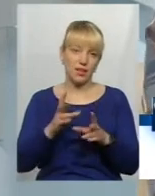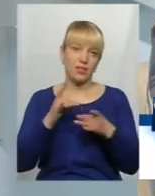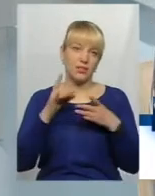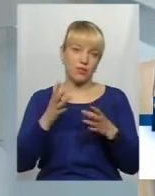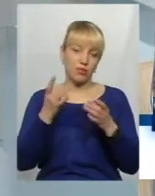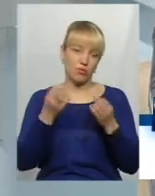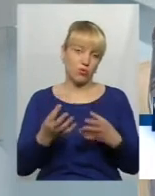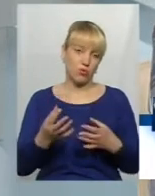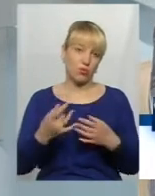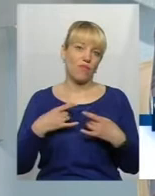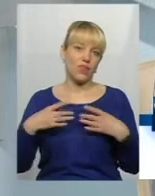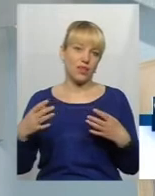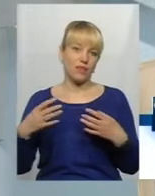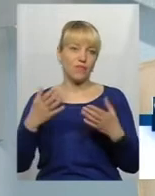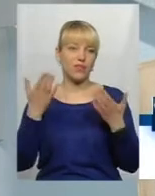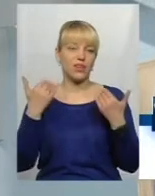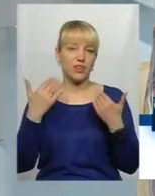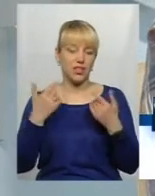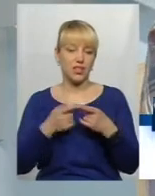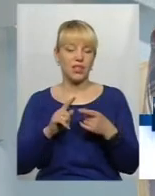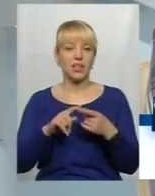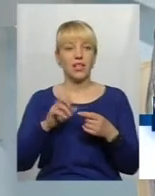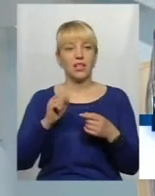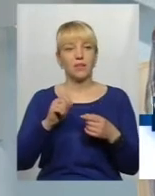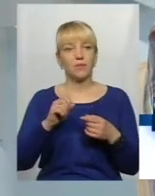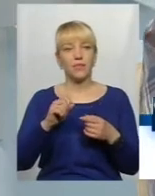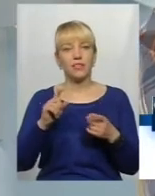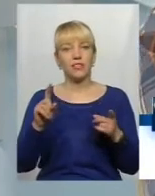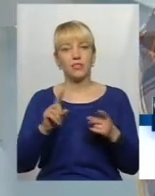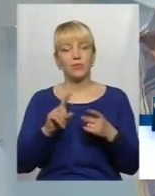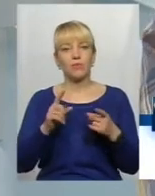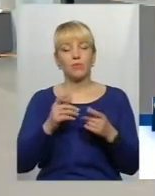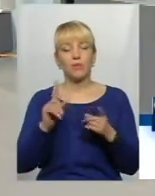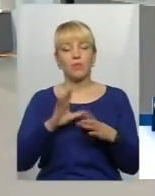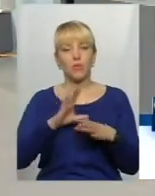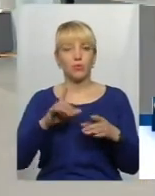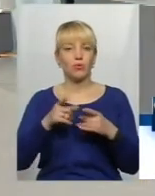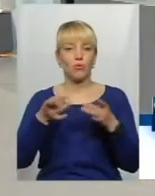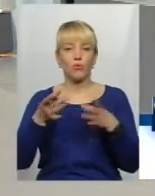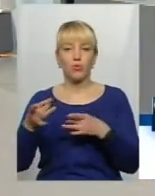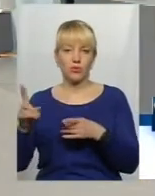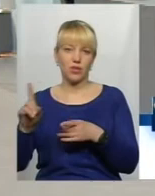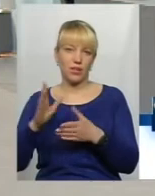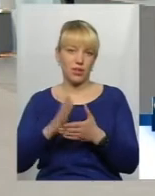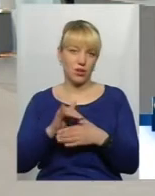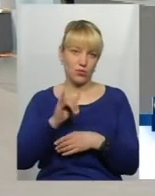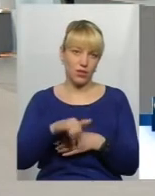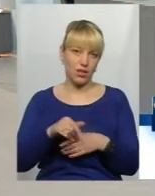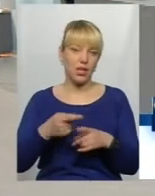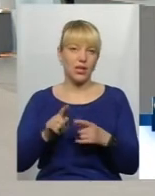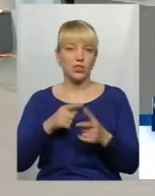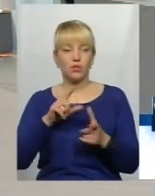вихідний. Можливість злиняти від той буденності, яка в них є. і чи поїхати на картоплю, чи